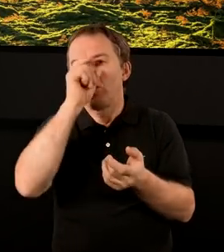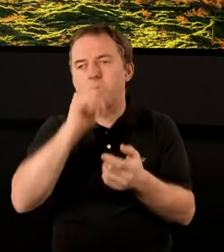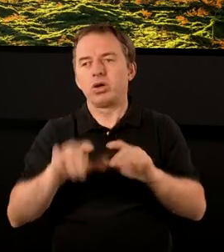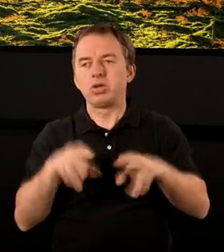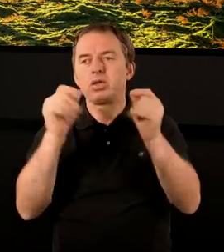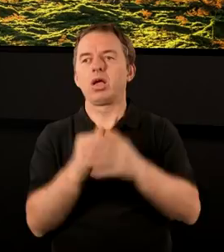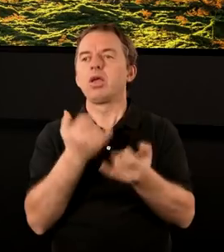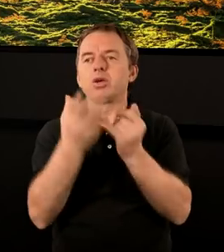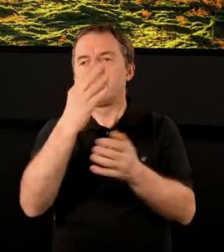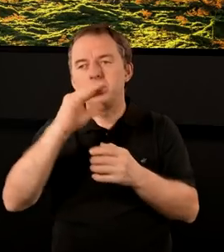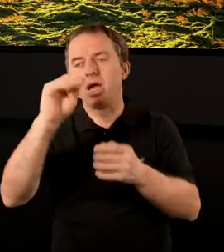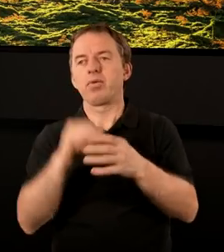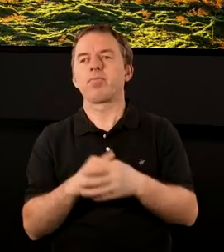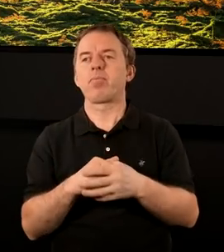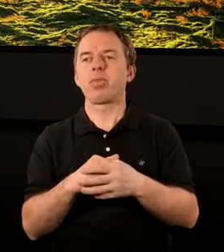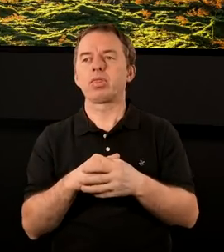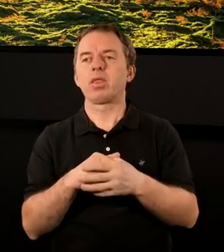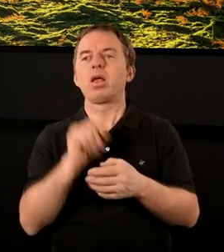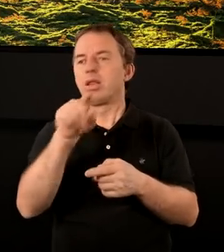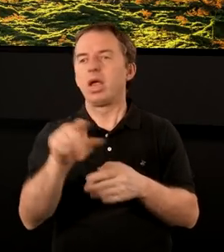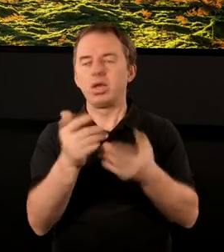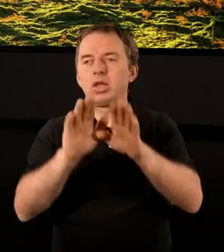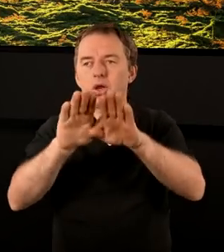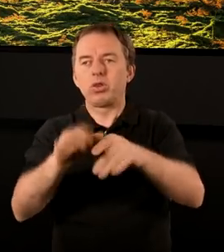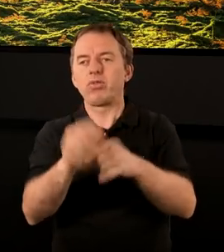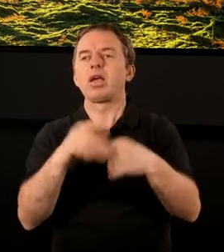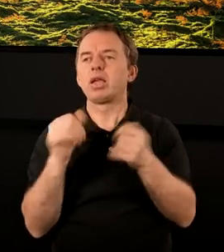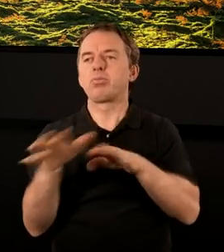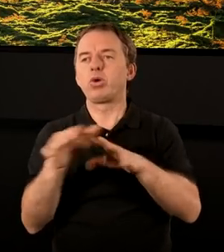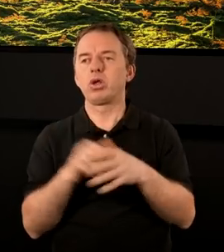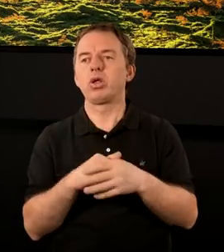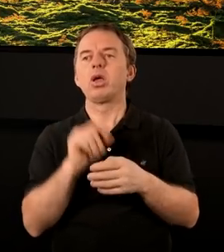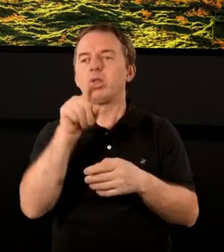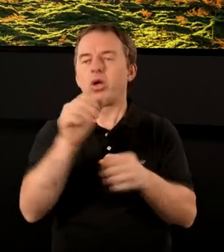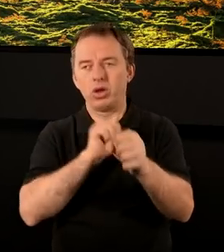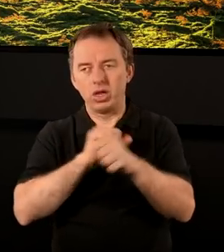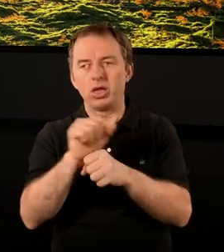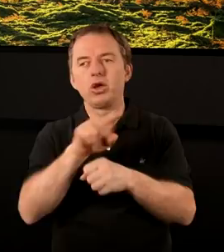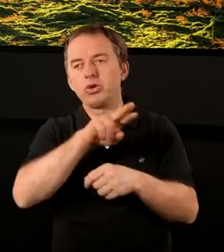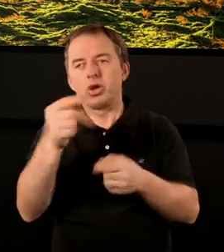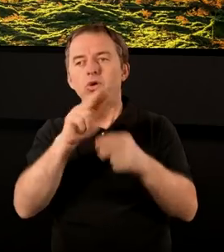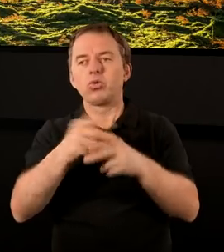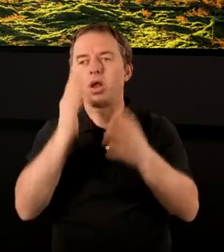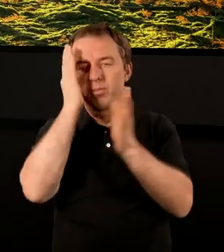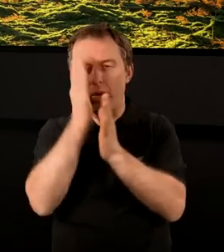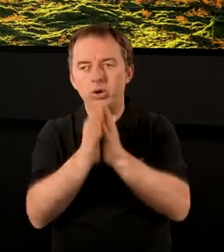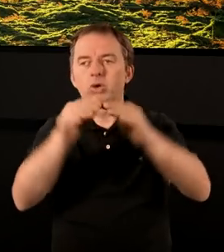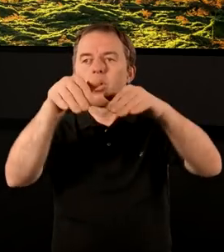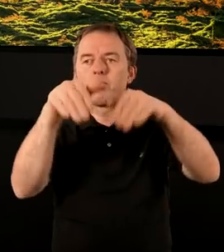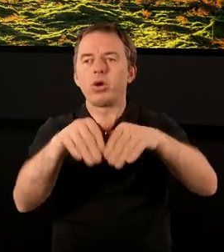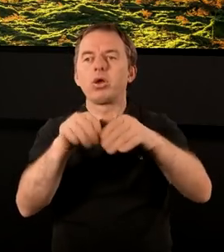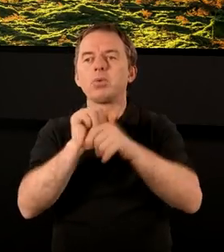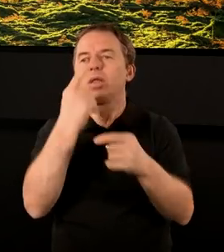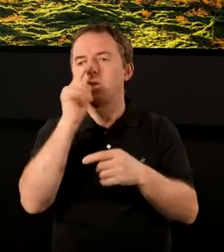bardzo złego. Bo jeżeli nie, to ja tego nie zostawię w taki sposób, bo to nie jest rzecz, która po prostu